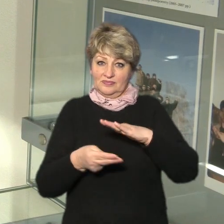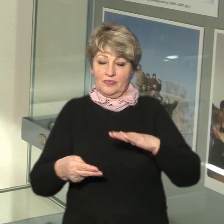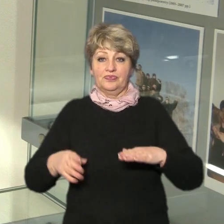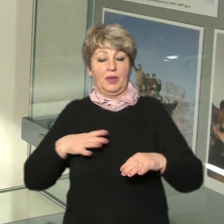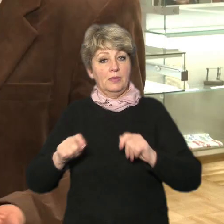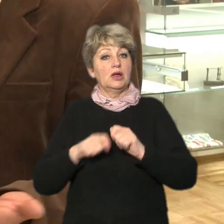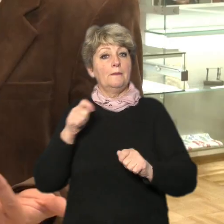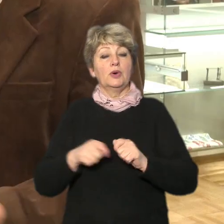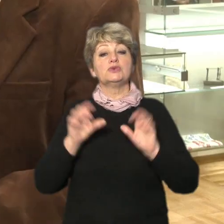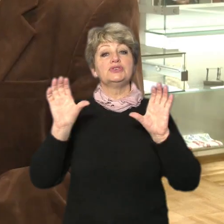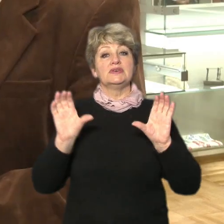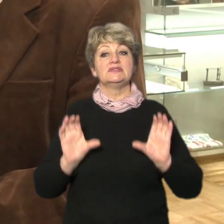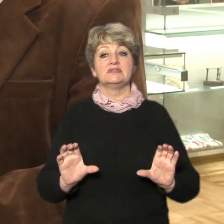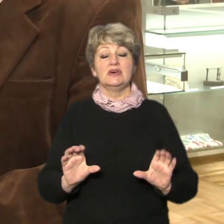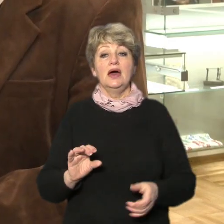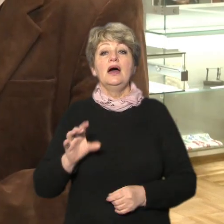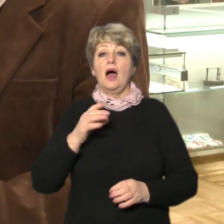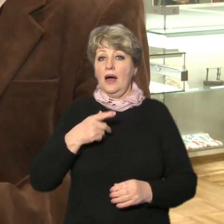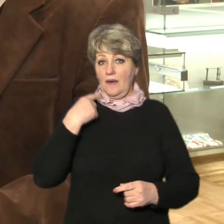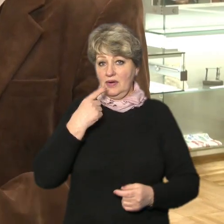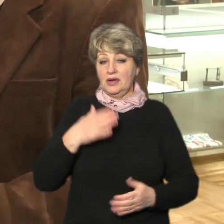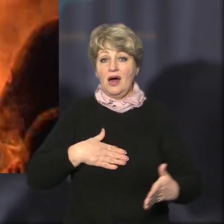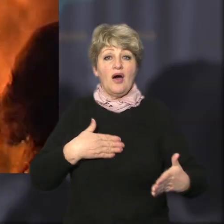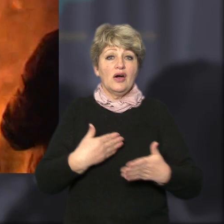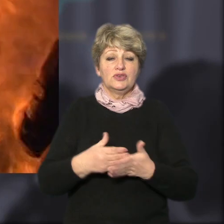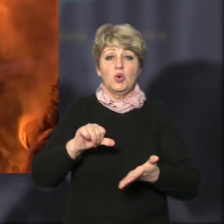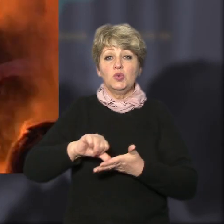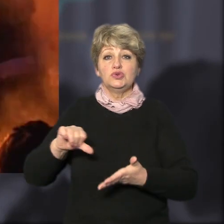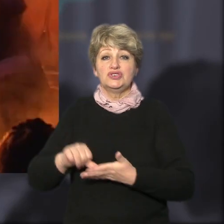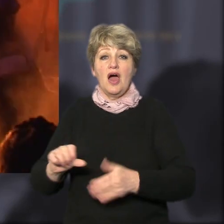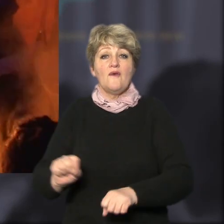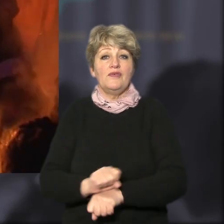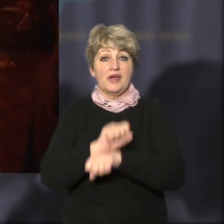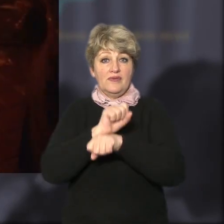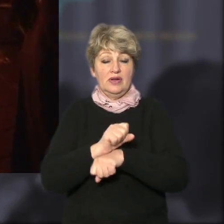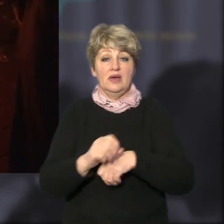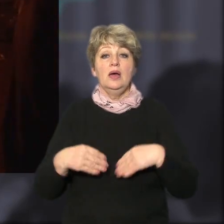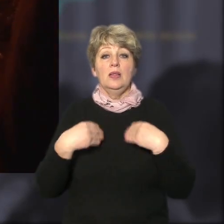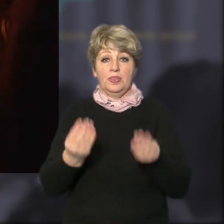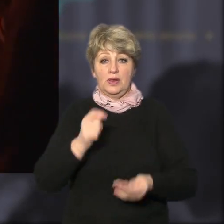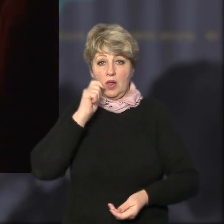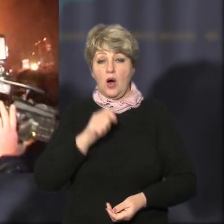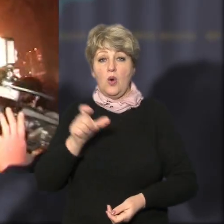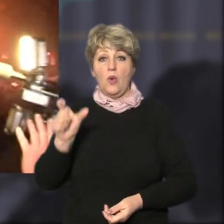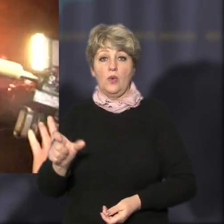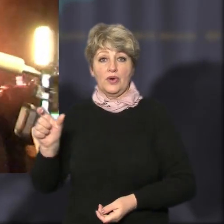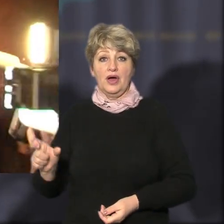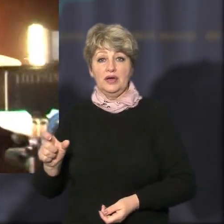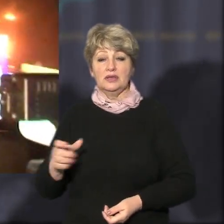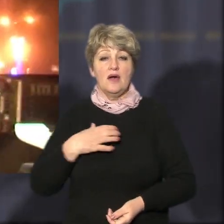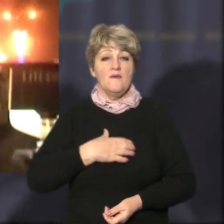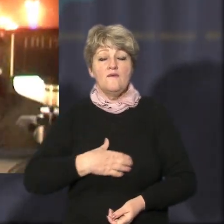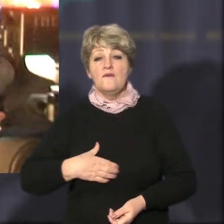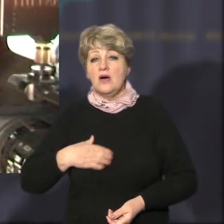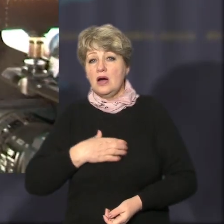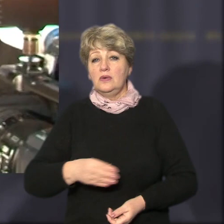законодавство і тому подібне в Європі історія каже активна участь у революціях дала українцям важливий урок віру у власні сили у те що ми самі